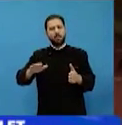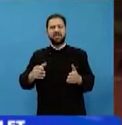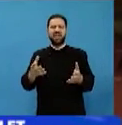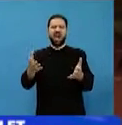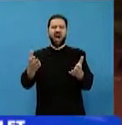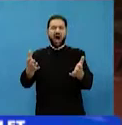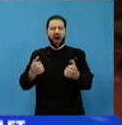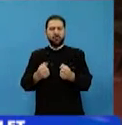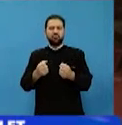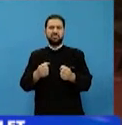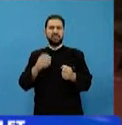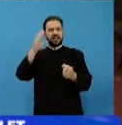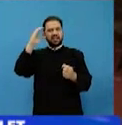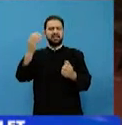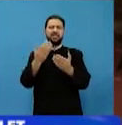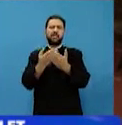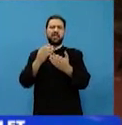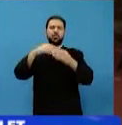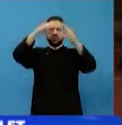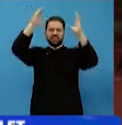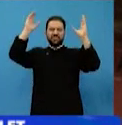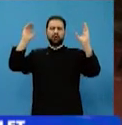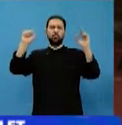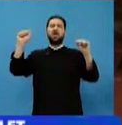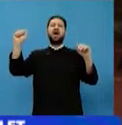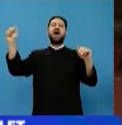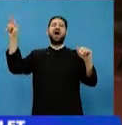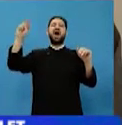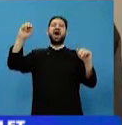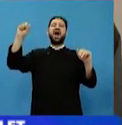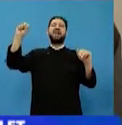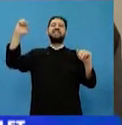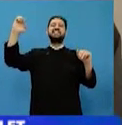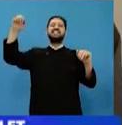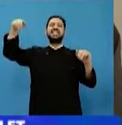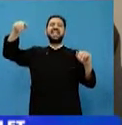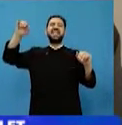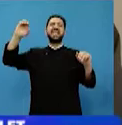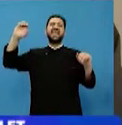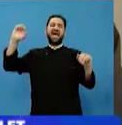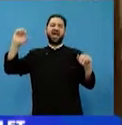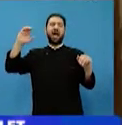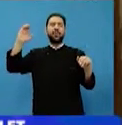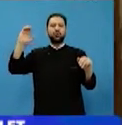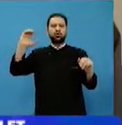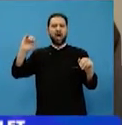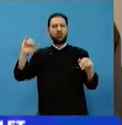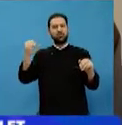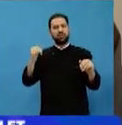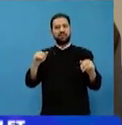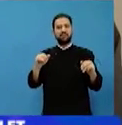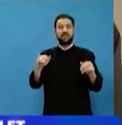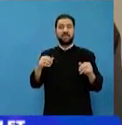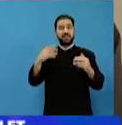preot care s-a ocupat de creștinii din acea localitate din Farasa și chiar l-a botezat. Spune